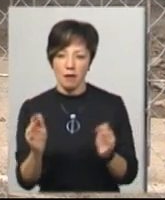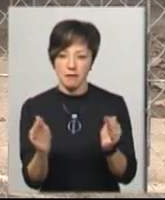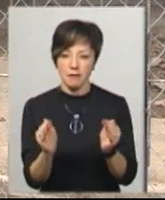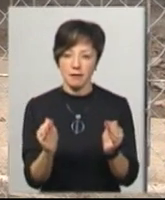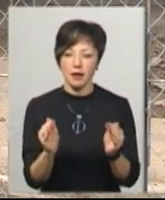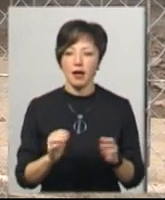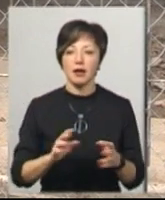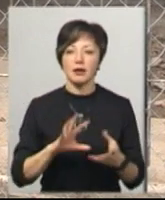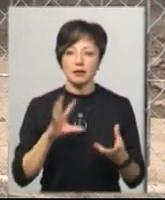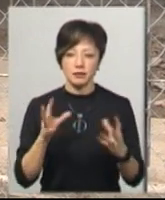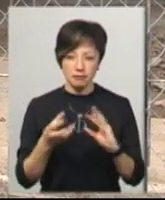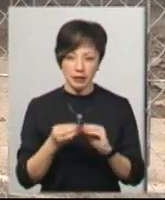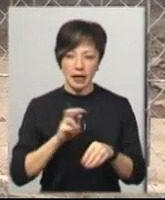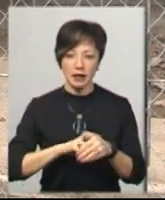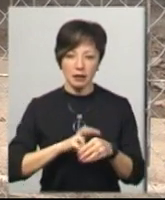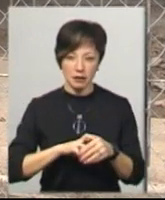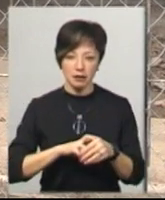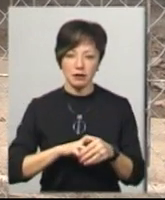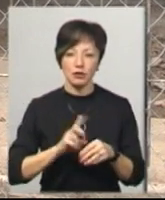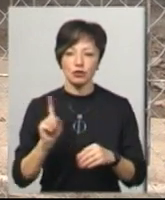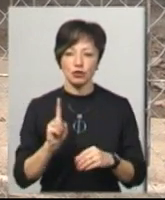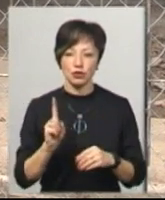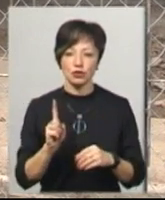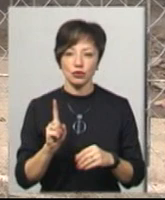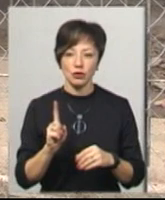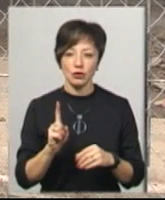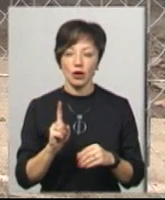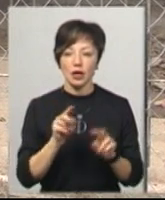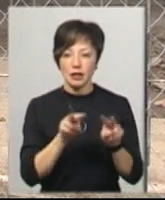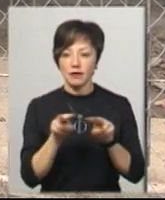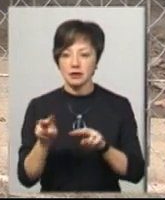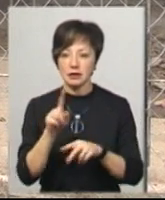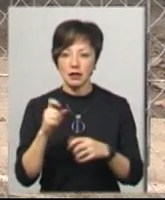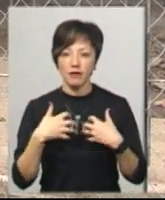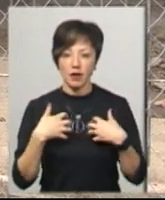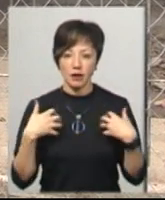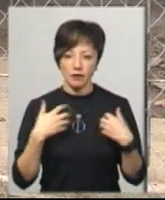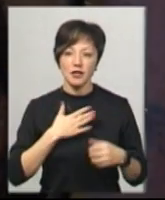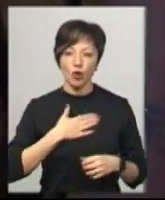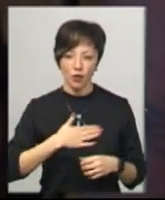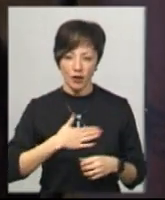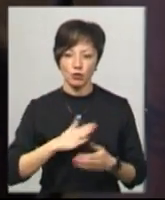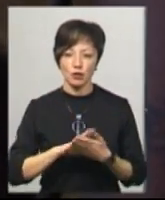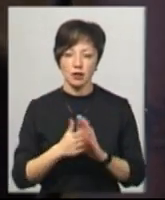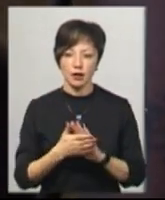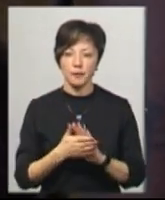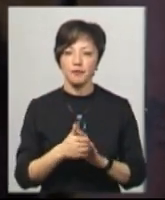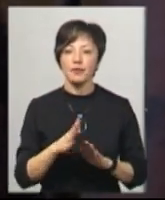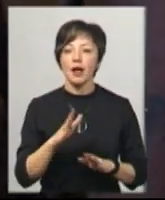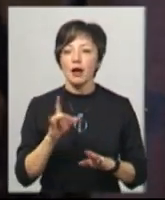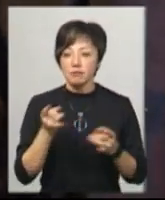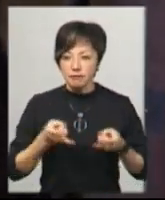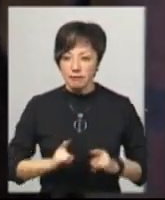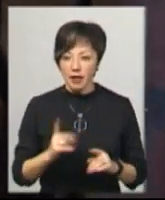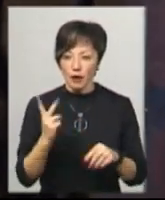По заключенню від лікарів, що наглядають за тваринами в задовільному стані вони. Те, що ливиця принесла